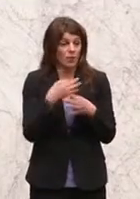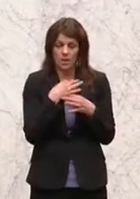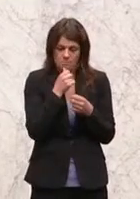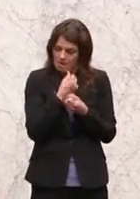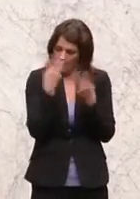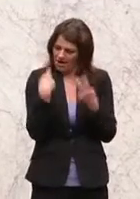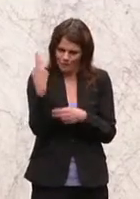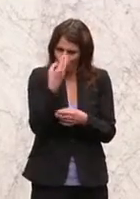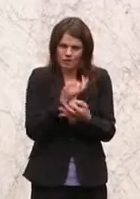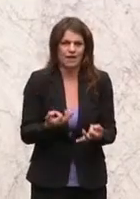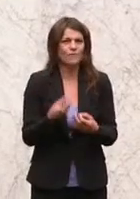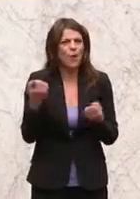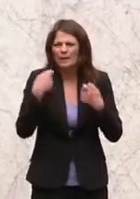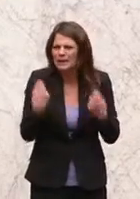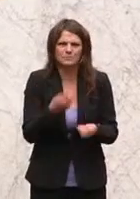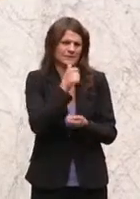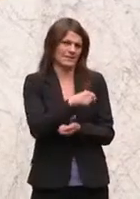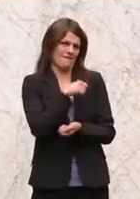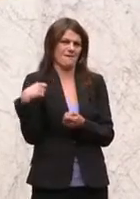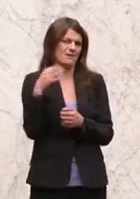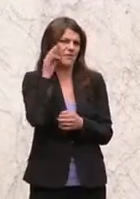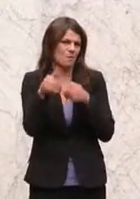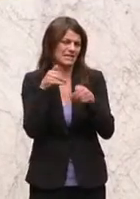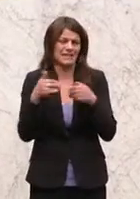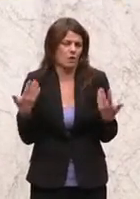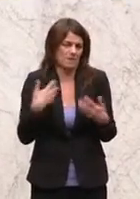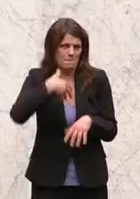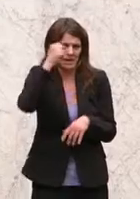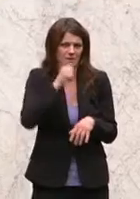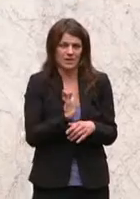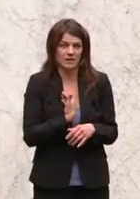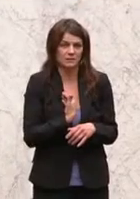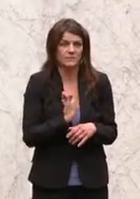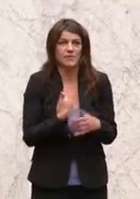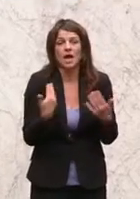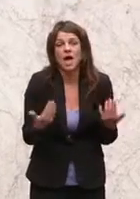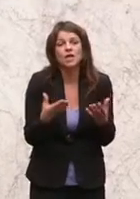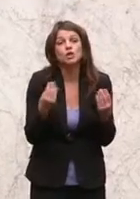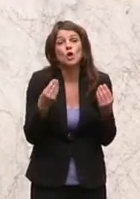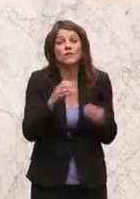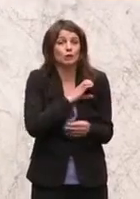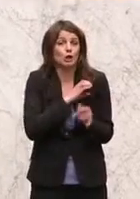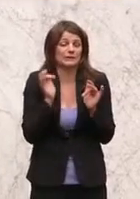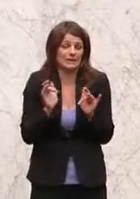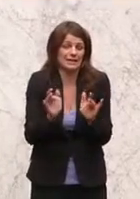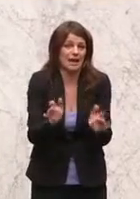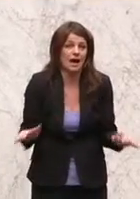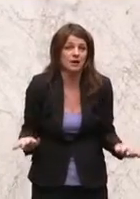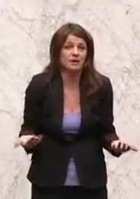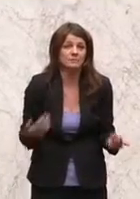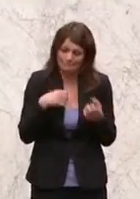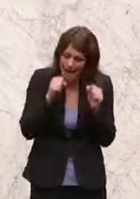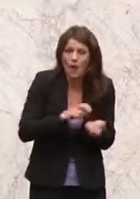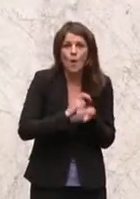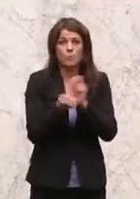unverständlich, warum es immer noch kein eigenständiges Frauenministerium gibt. Also man hätte ja so viele Chancen gehabt, das